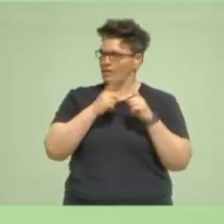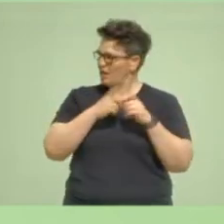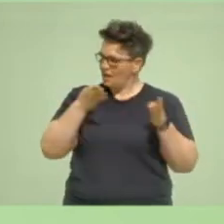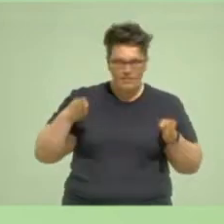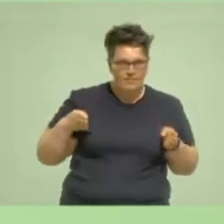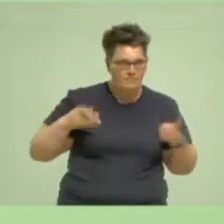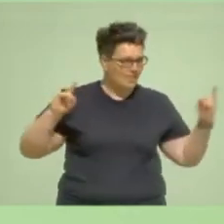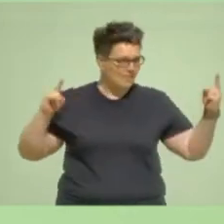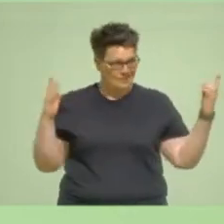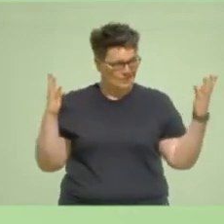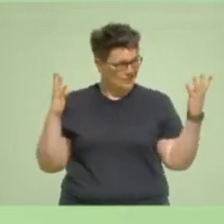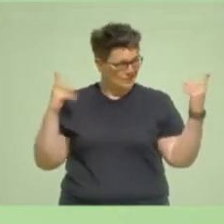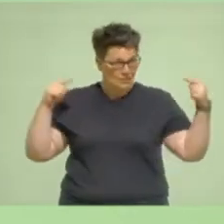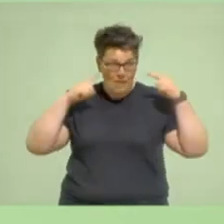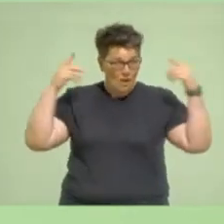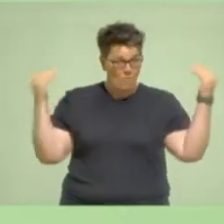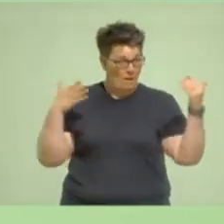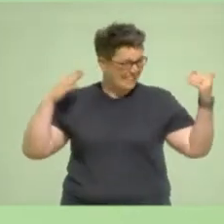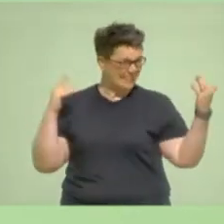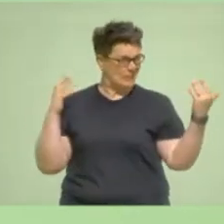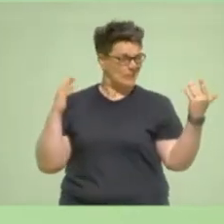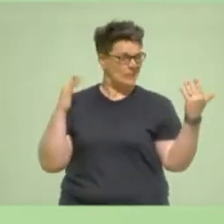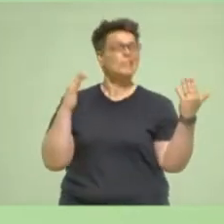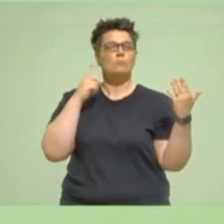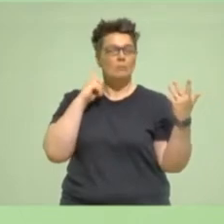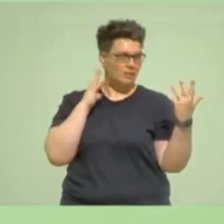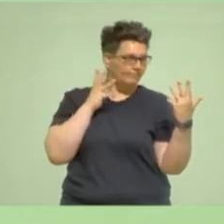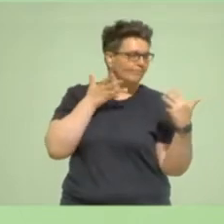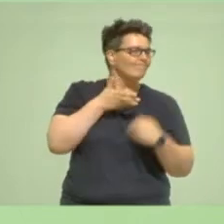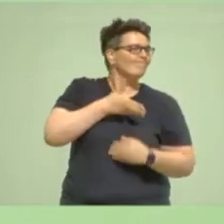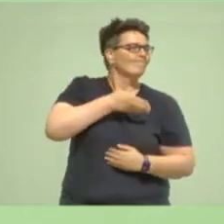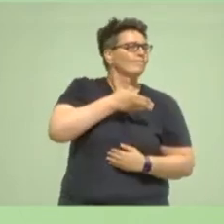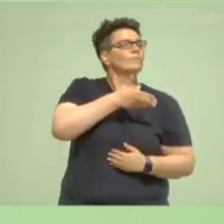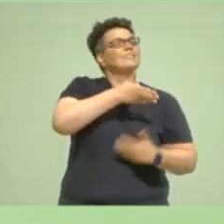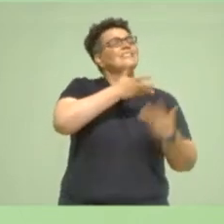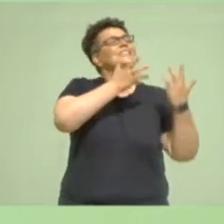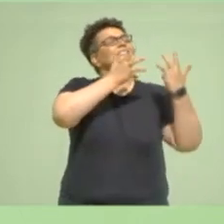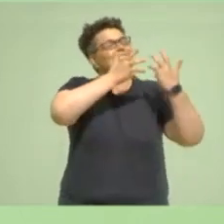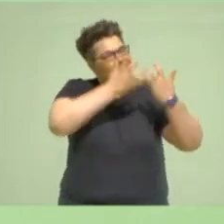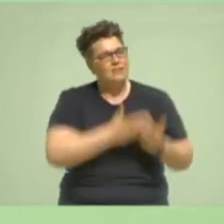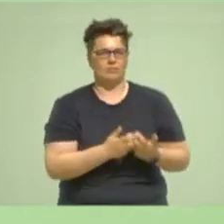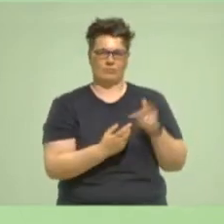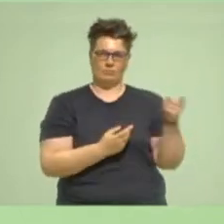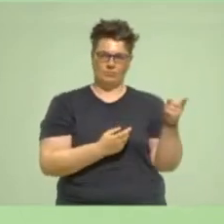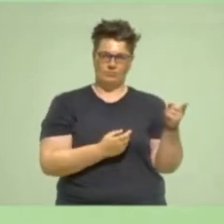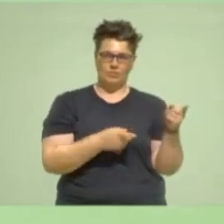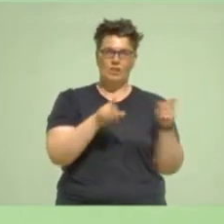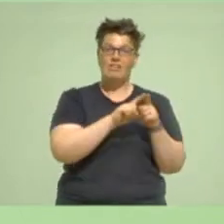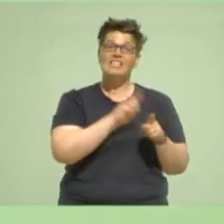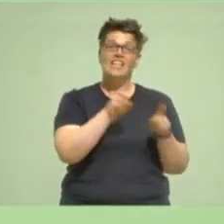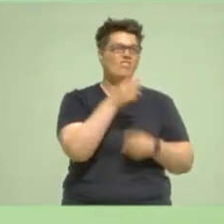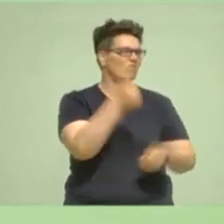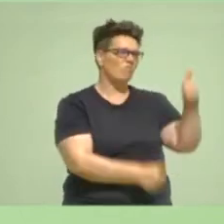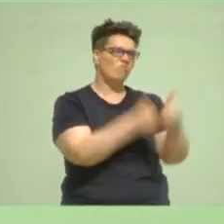sich die Hand zu reichen und zu versuchen, gemeinsam, nicht im Sinne dessen, gewinnt einer oder